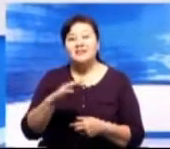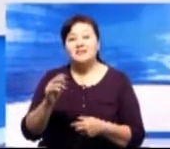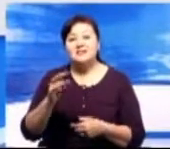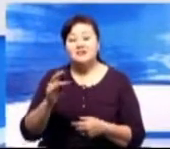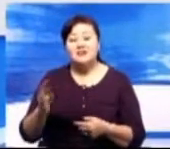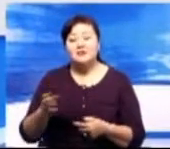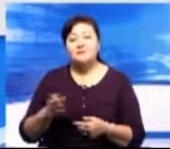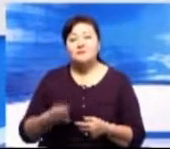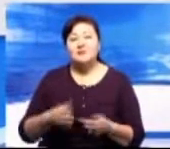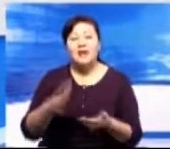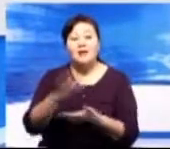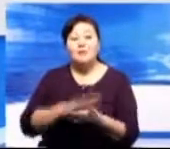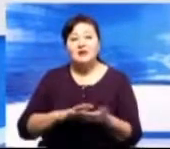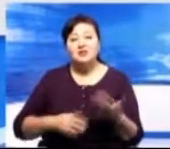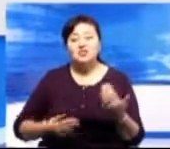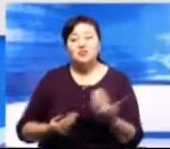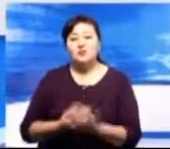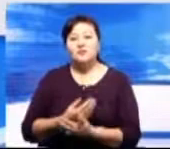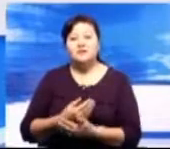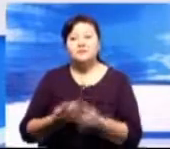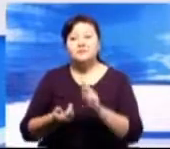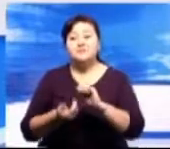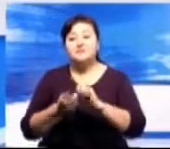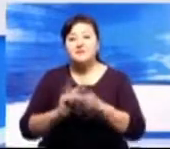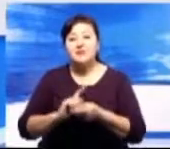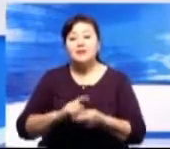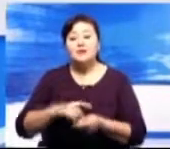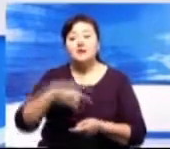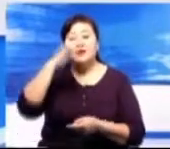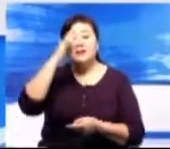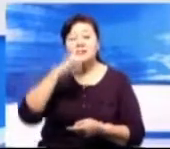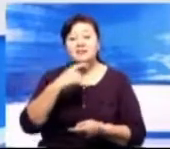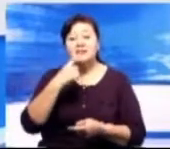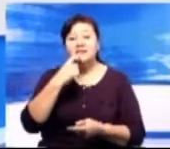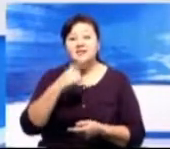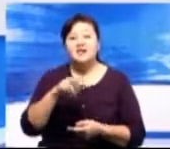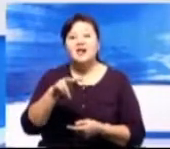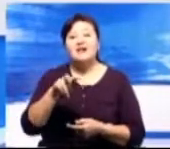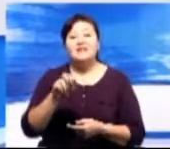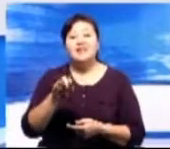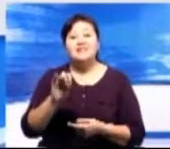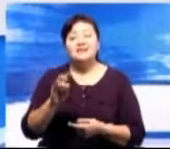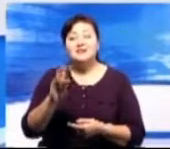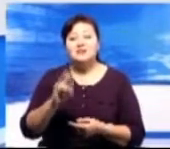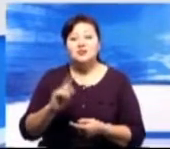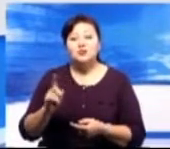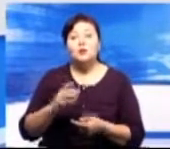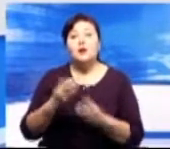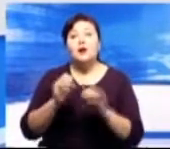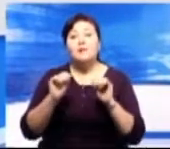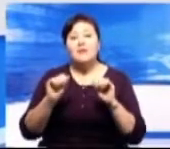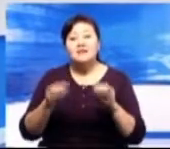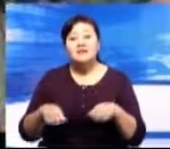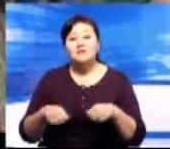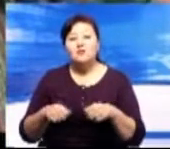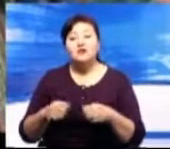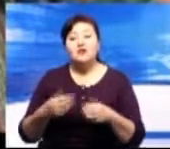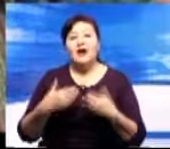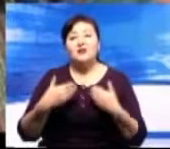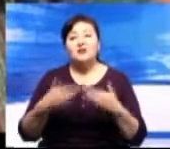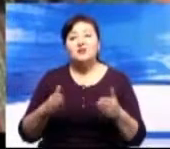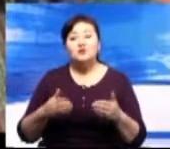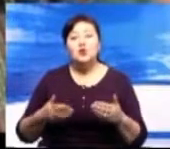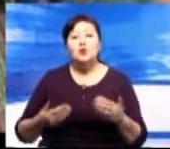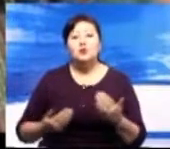выпуск. Переход казахского языка на латинцу откроет новые возможности для доступа к познанию мирового информационного пространства, к